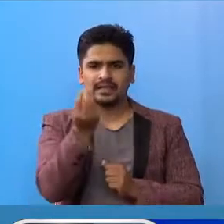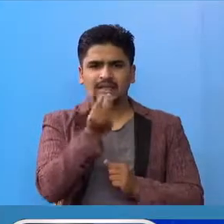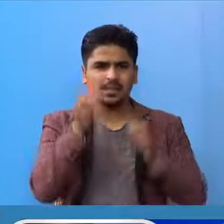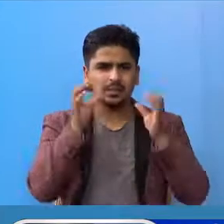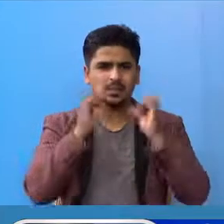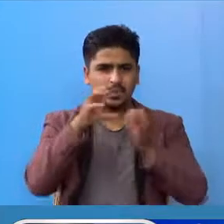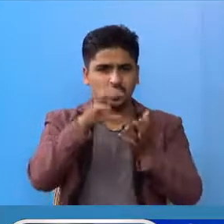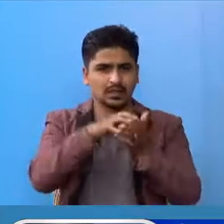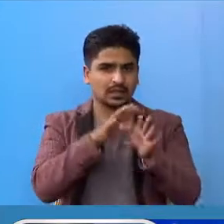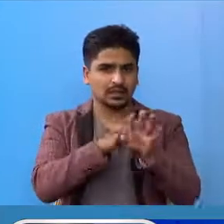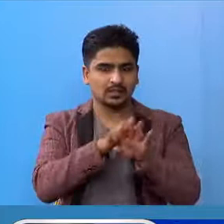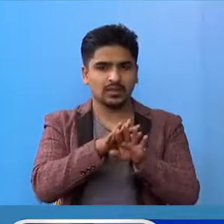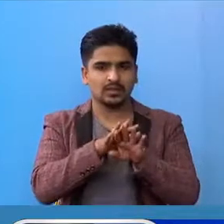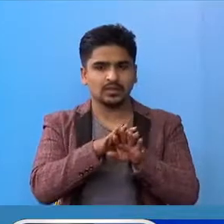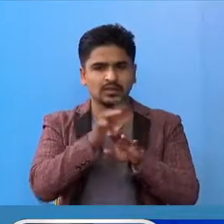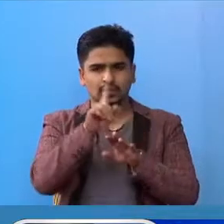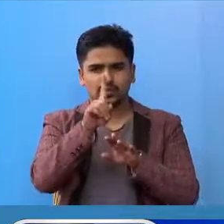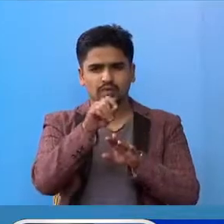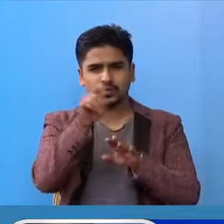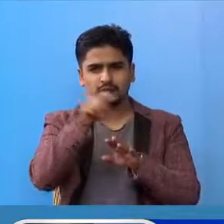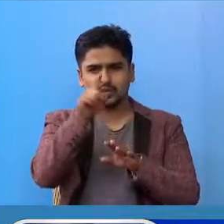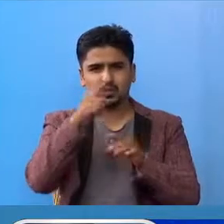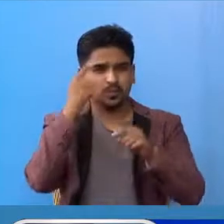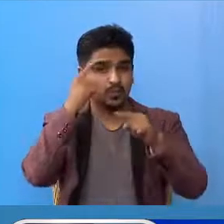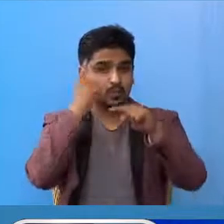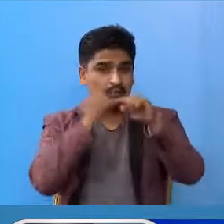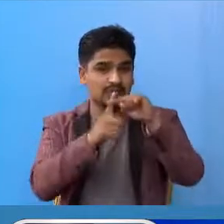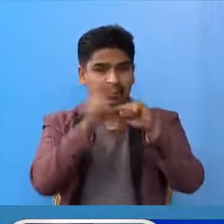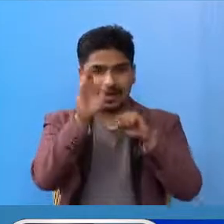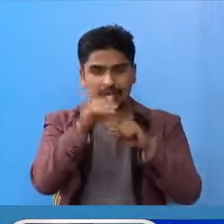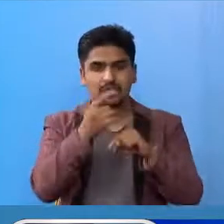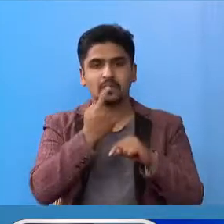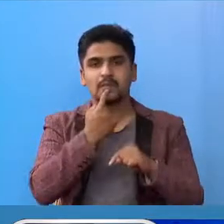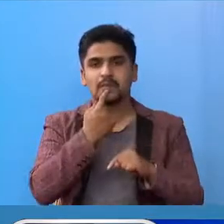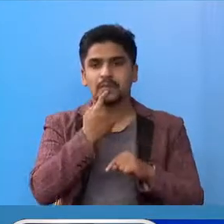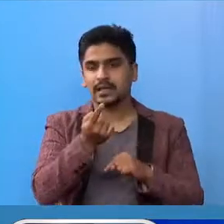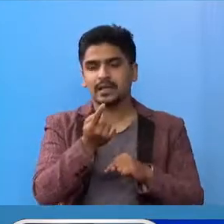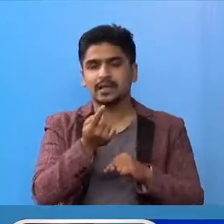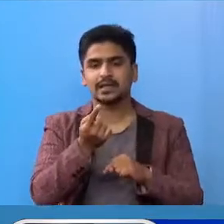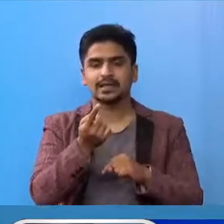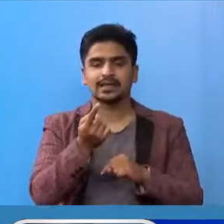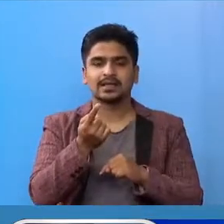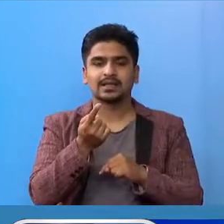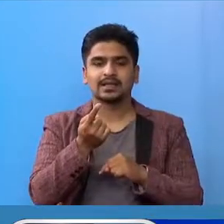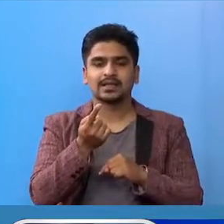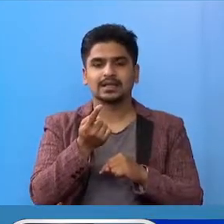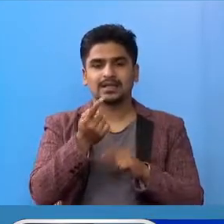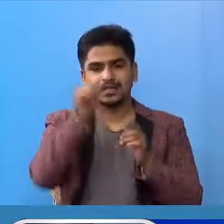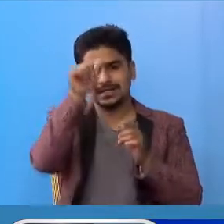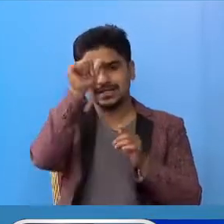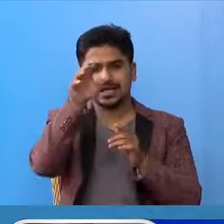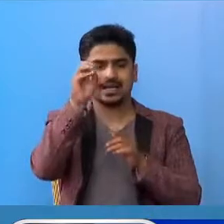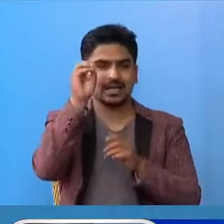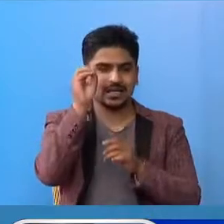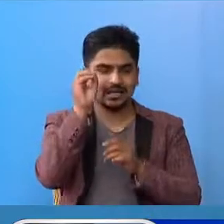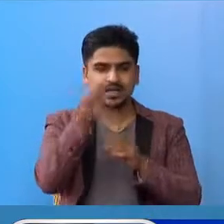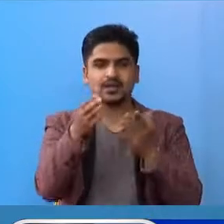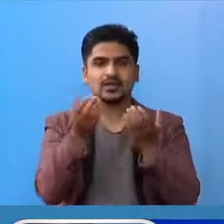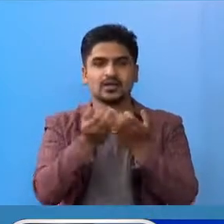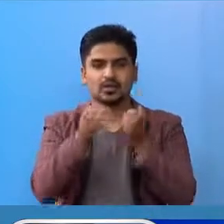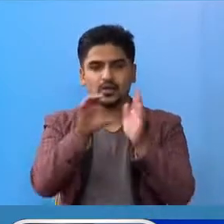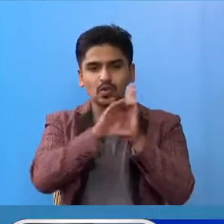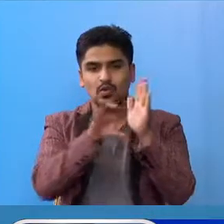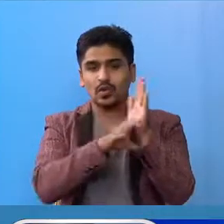पर्योक्साला मा सत पर्तिशत पोजीप्टिव आये को भन्ने विवरन दिये र गरी एका